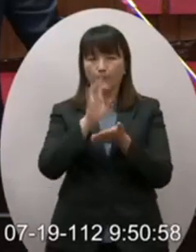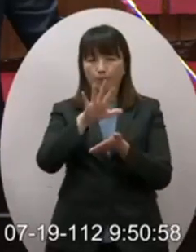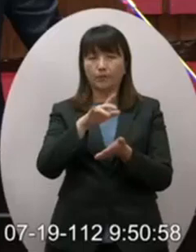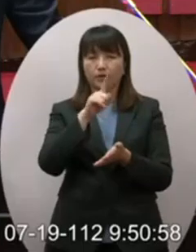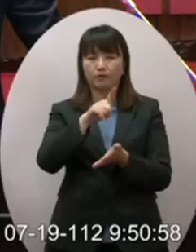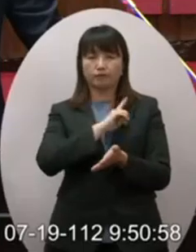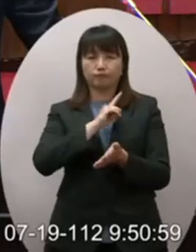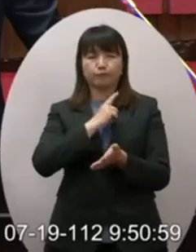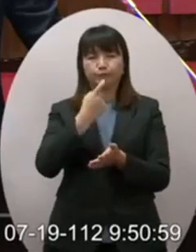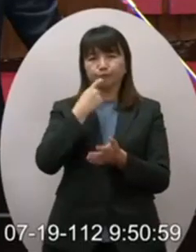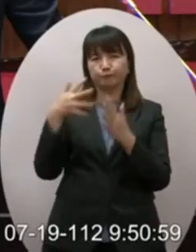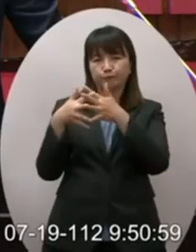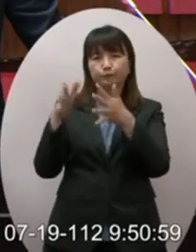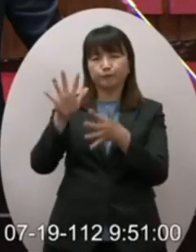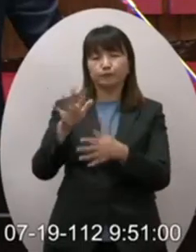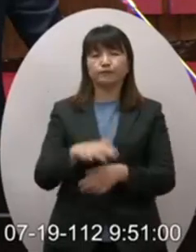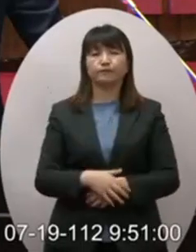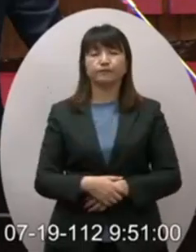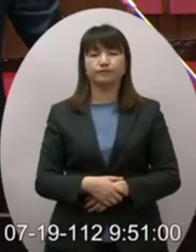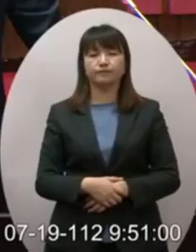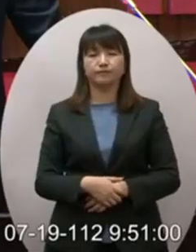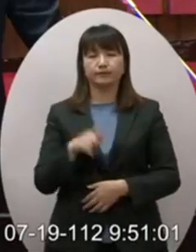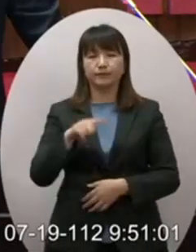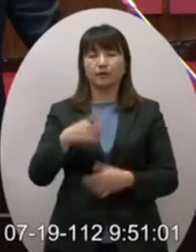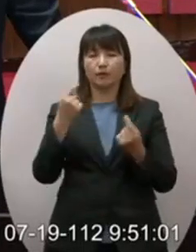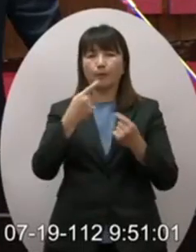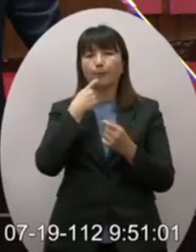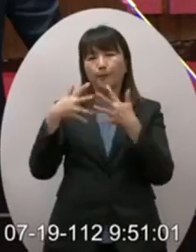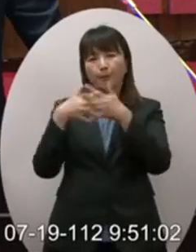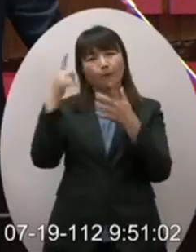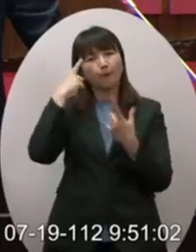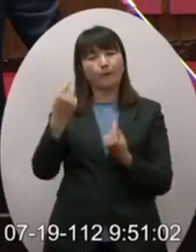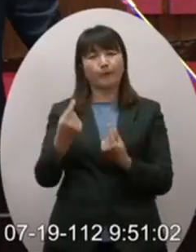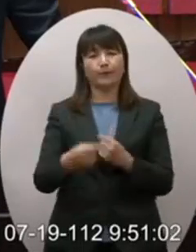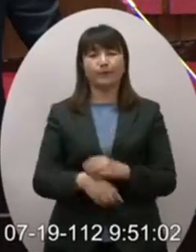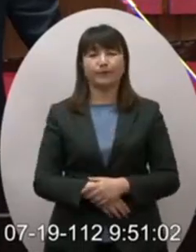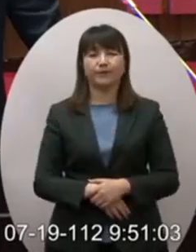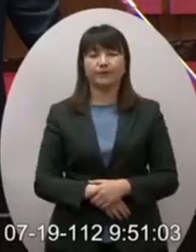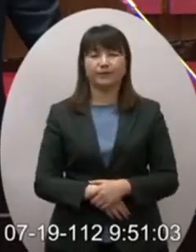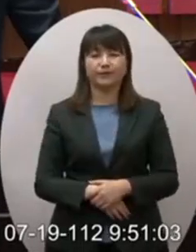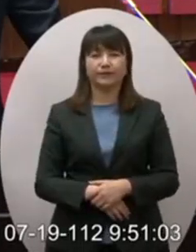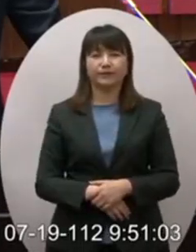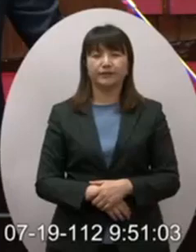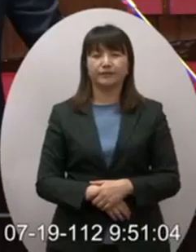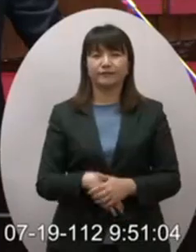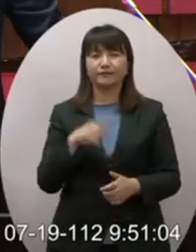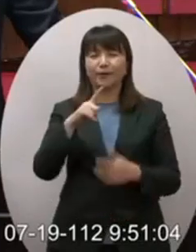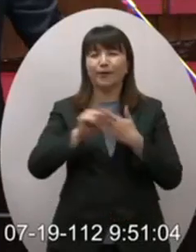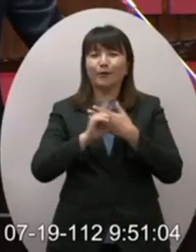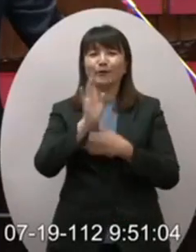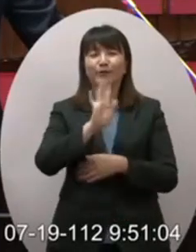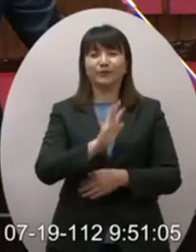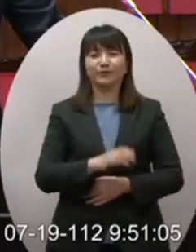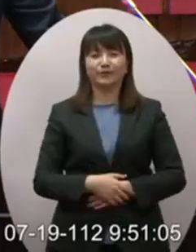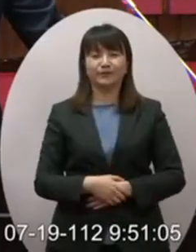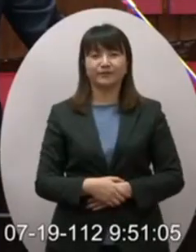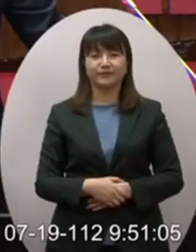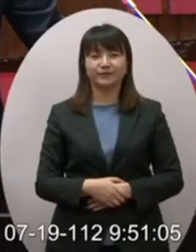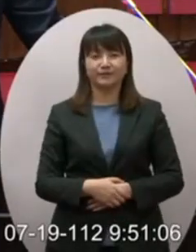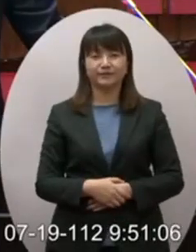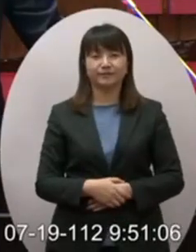其實你也在懷疑美國啦對不對這個也是以美啊我對不對院長你不要緊張啦因為